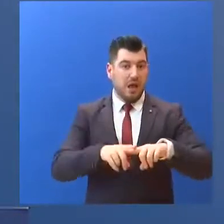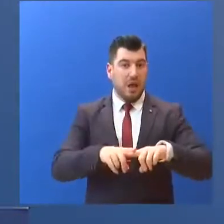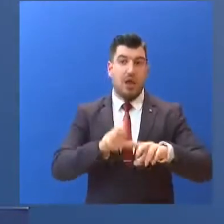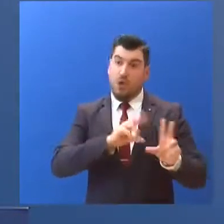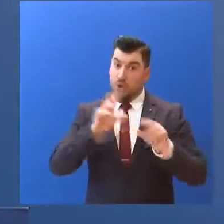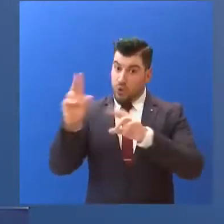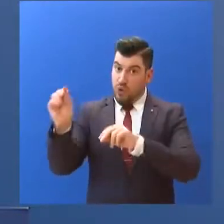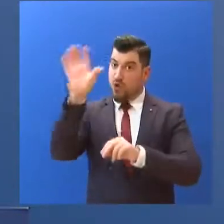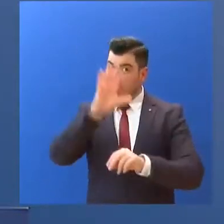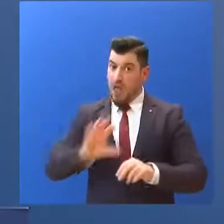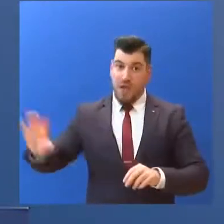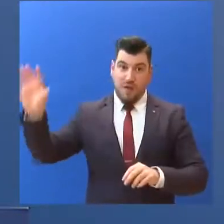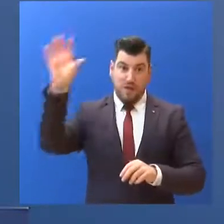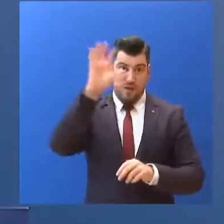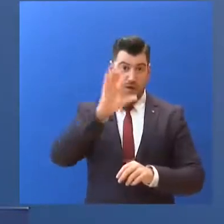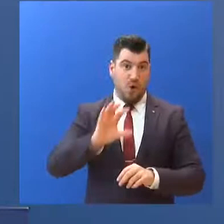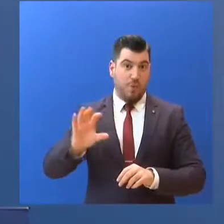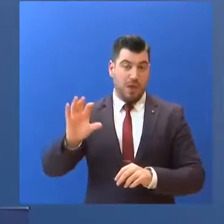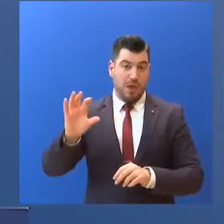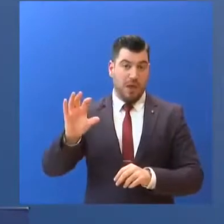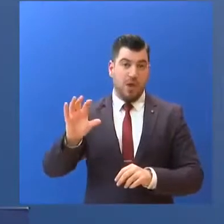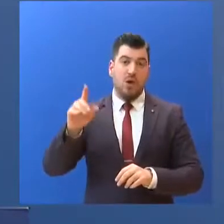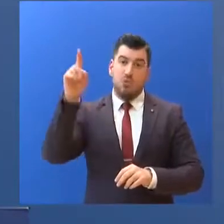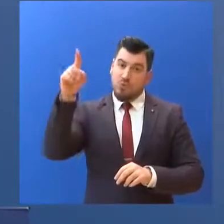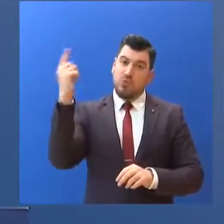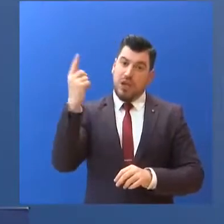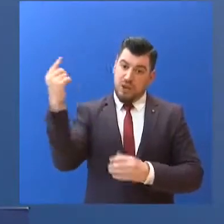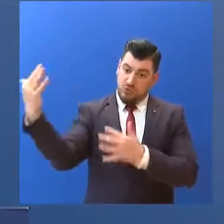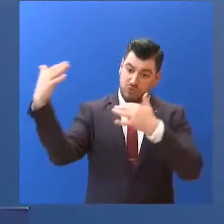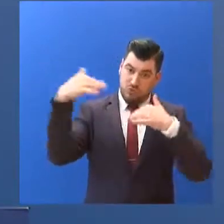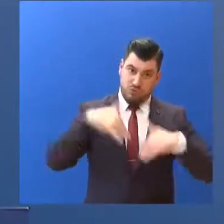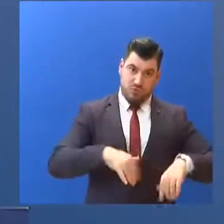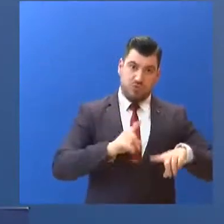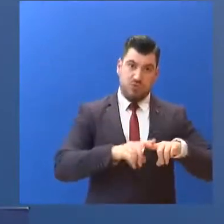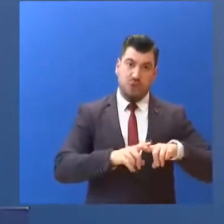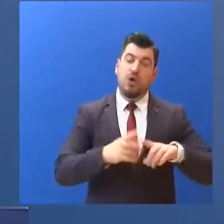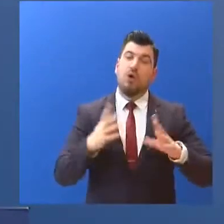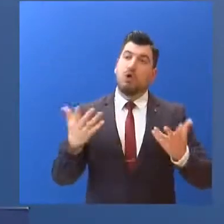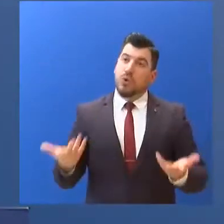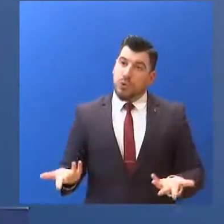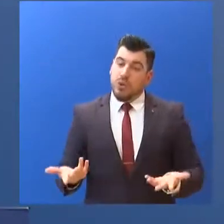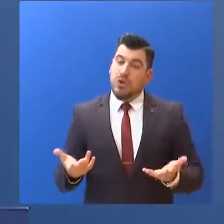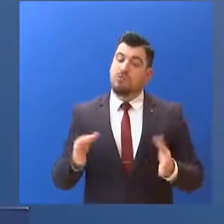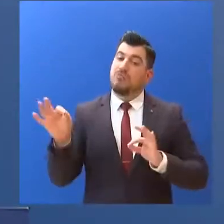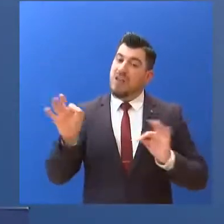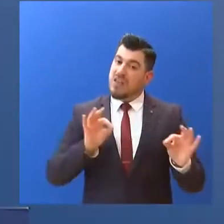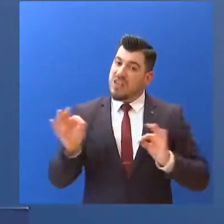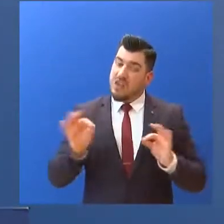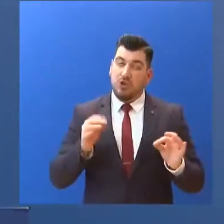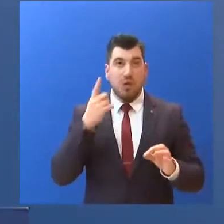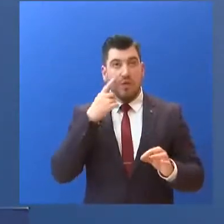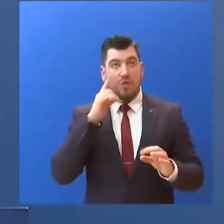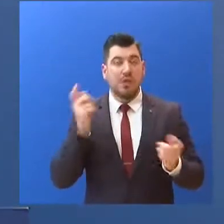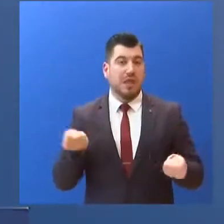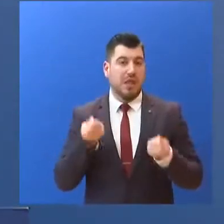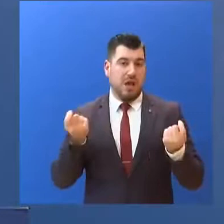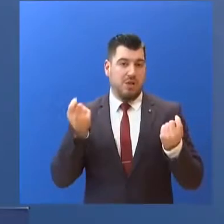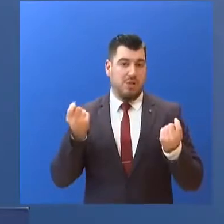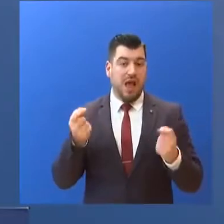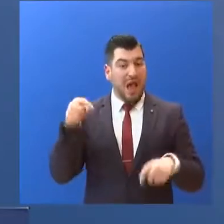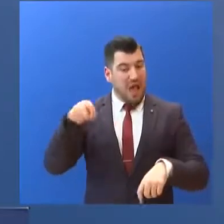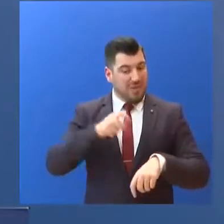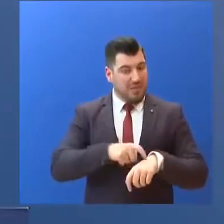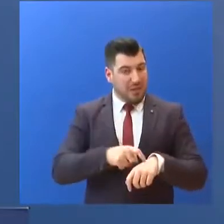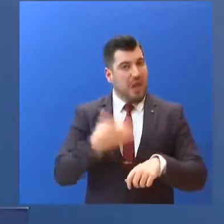Ένωσης... ή άλλων χωρών... οι οποίες τροφοδοτούν με τουρίστες τη χώρα μας... τότε θα επανασχεδιάσουμε τη στάση μας. Αυτή τη στιγμή έχουμε πάρει τα